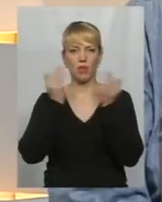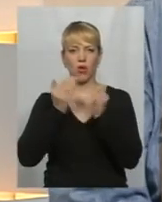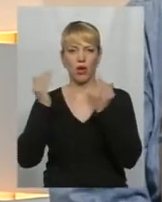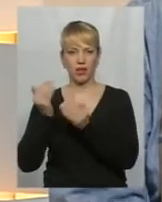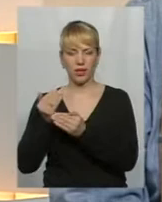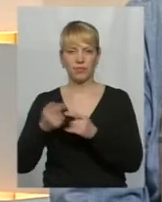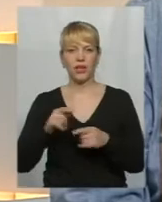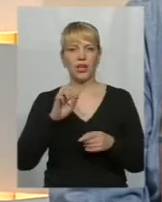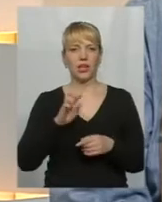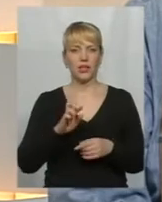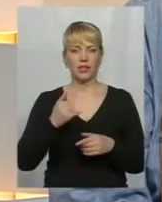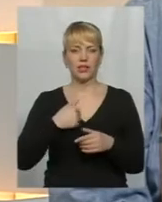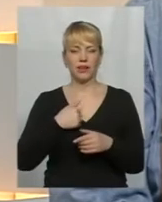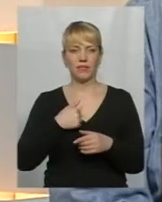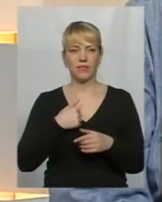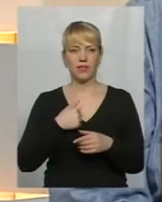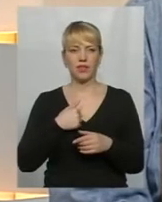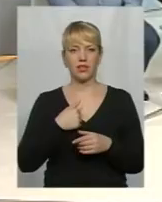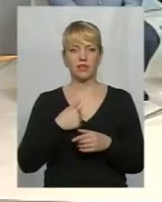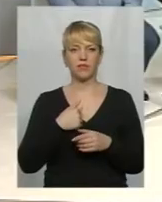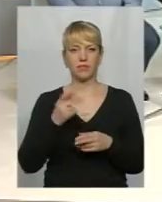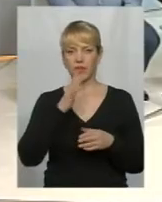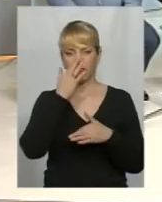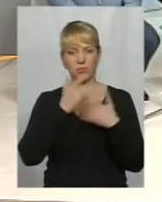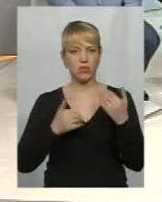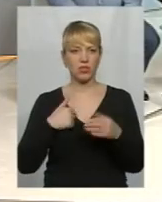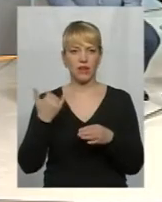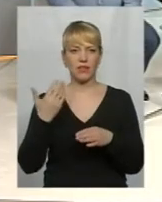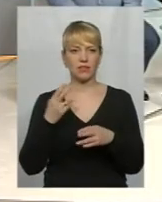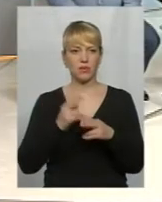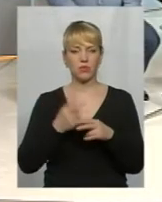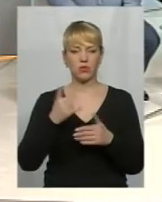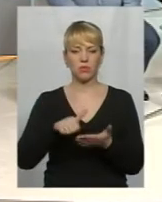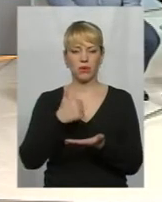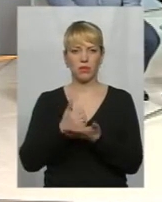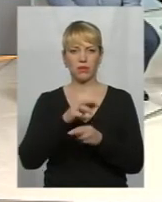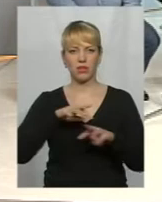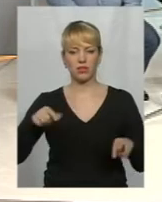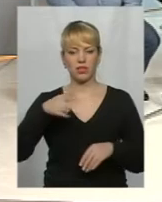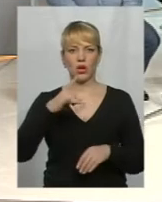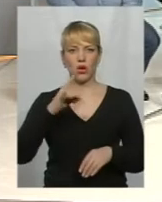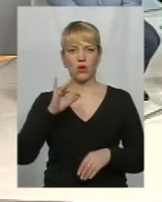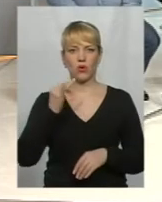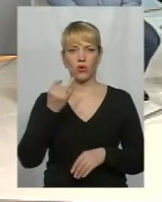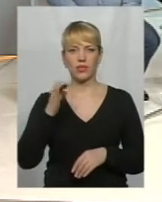невеличкі це я вас перев'ю. Сьогодні прем'єр-міністр Гройсман заявив, що